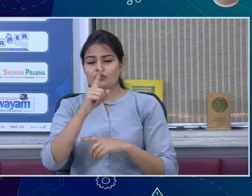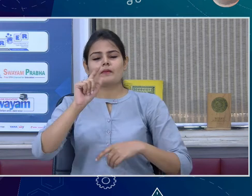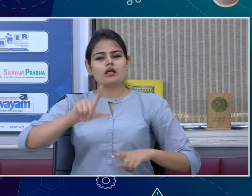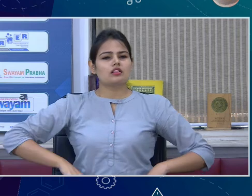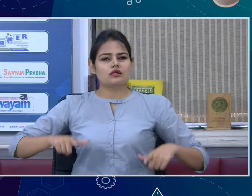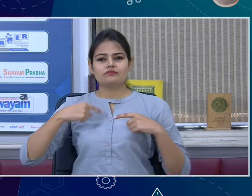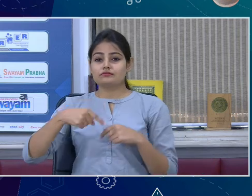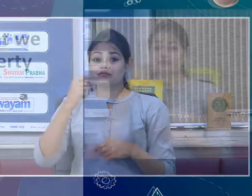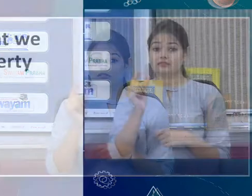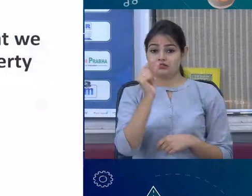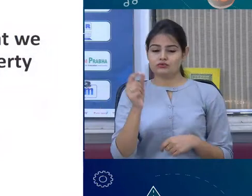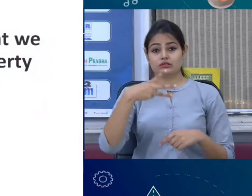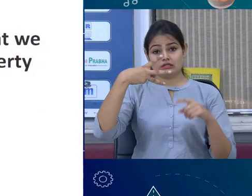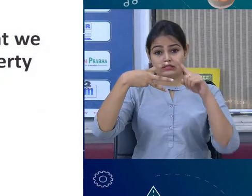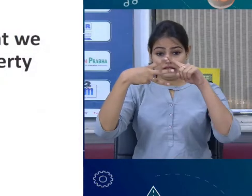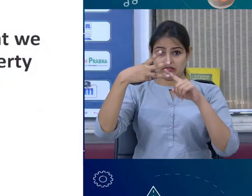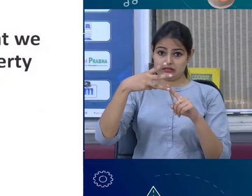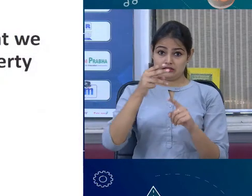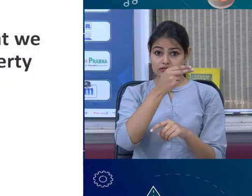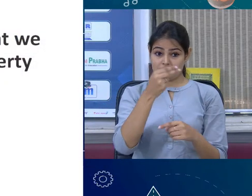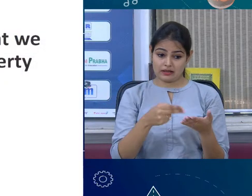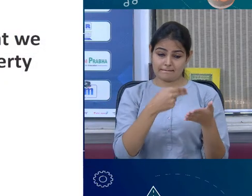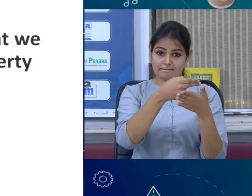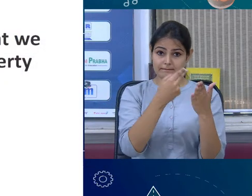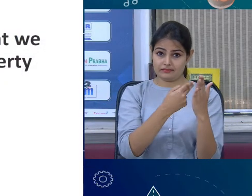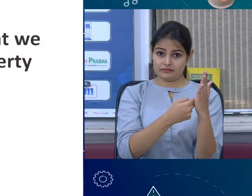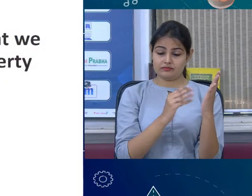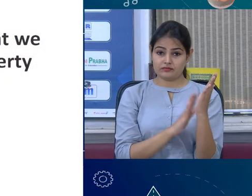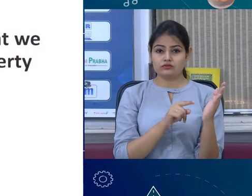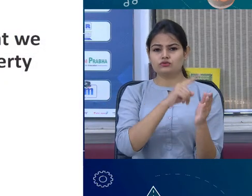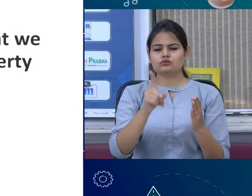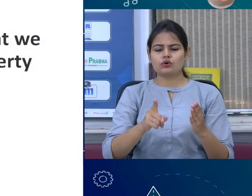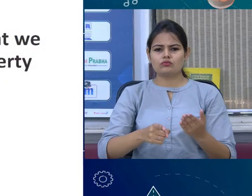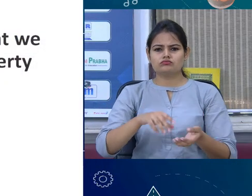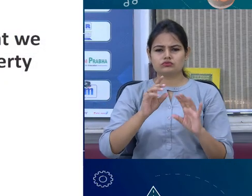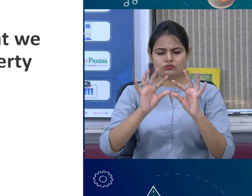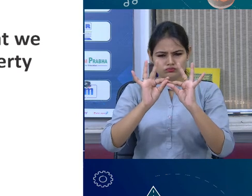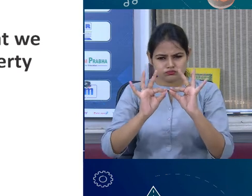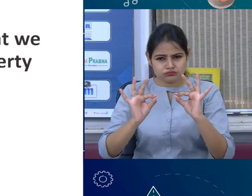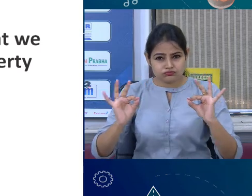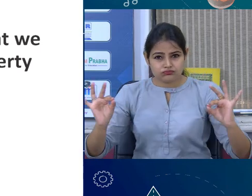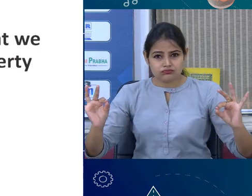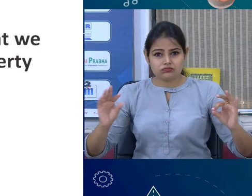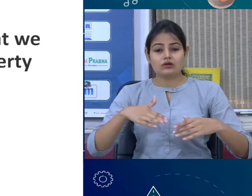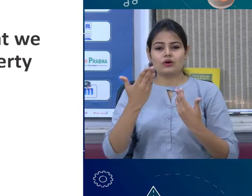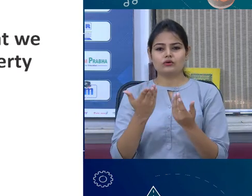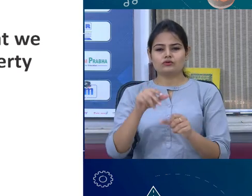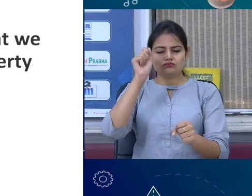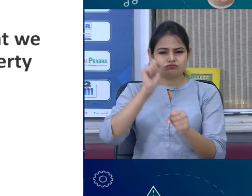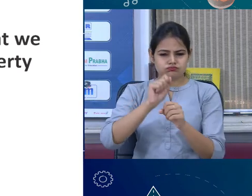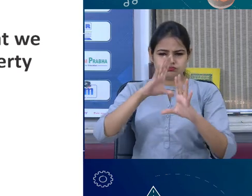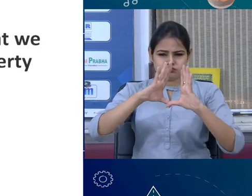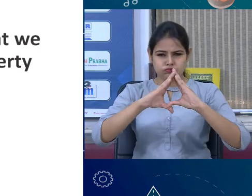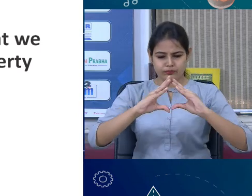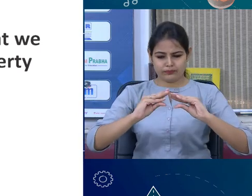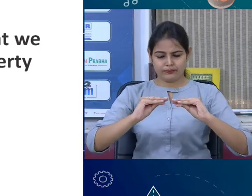के नाम दिखे और लेक्टर डॉट स्ट्रॉक्चर से जो मैंने प्रिदे पर दिखाया था